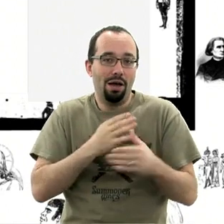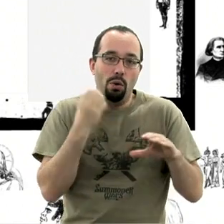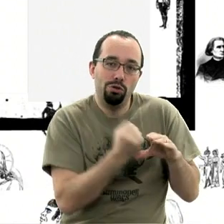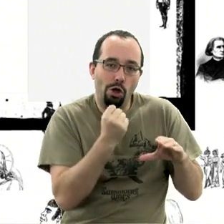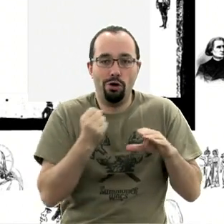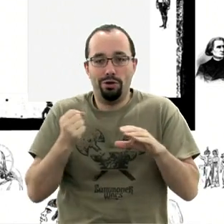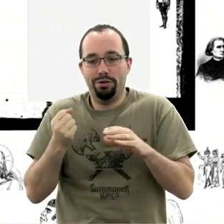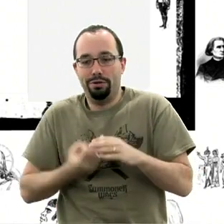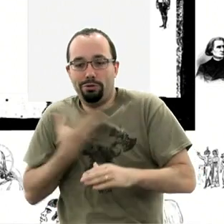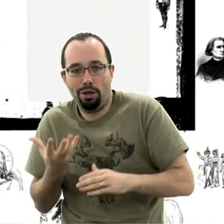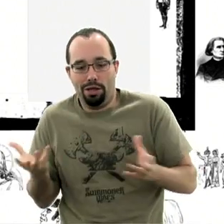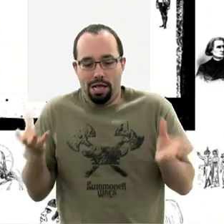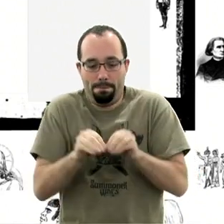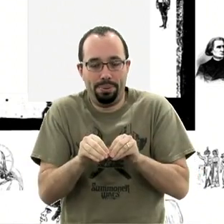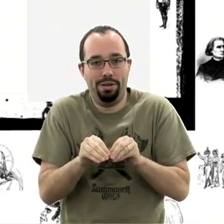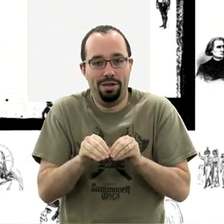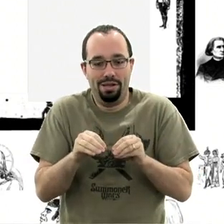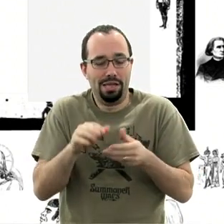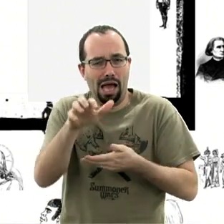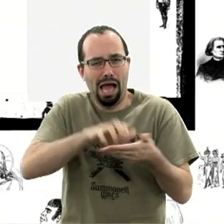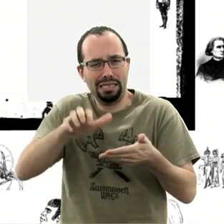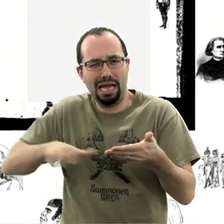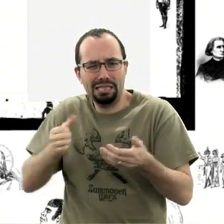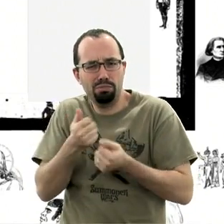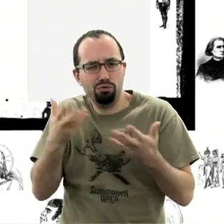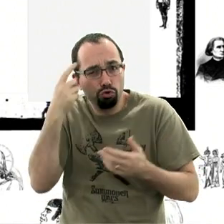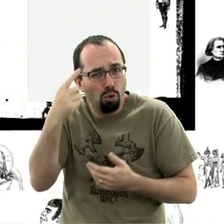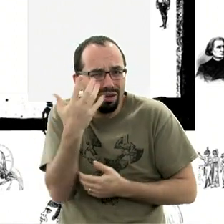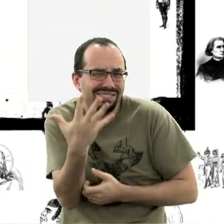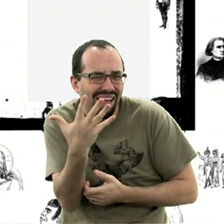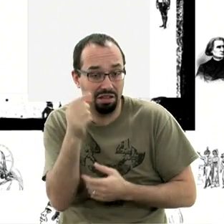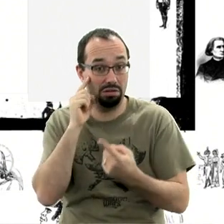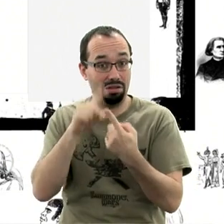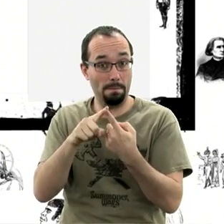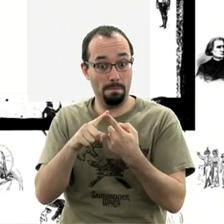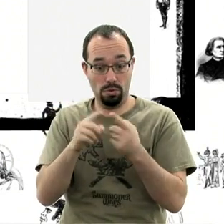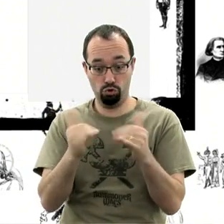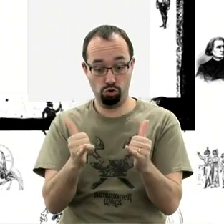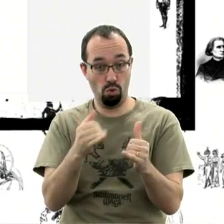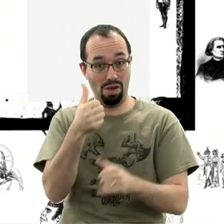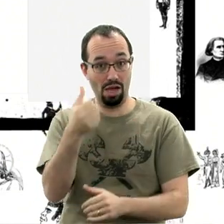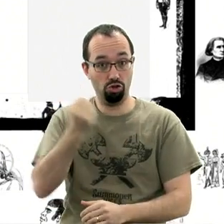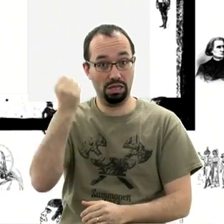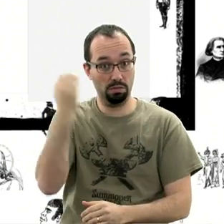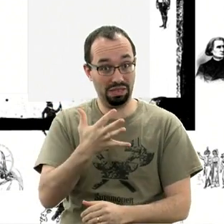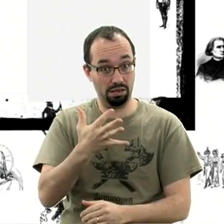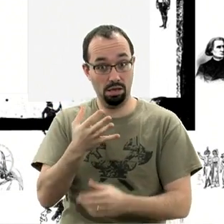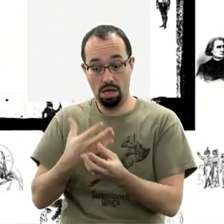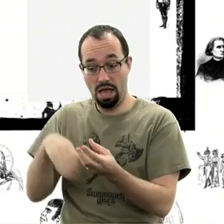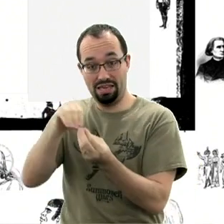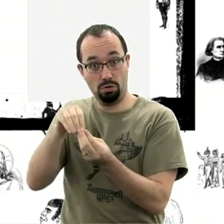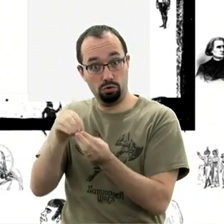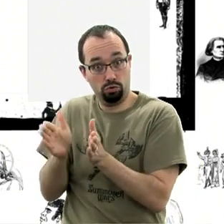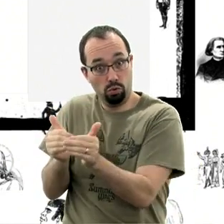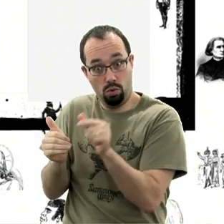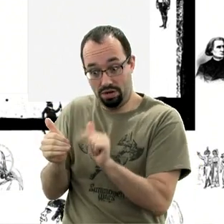en tête d'écrire toute une série d'articles. Je crois qu'il en a fait cinq. Sur l'extension Shakespeare. Et du coup, ça vous montre à quel